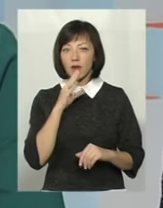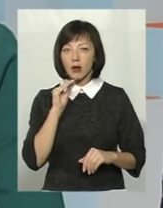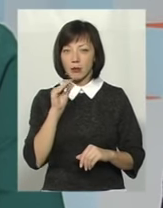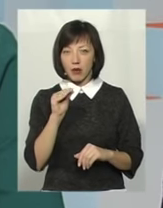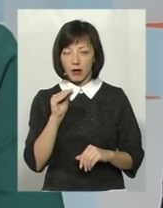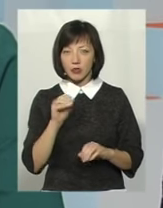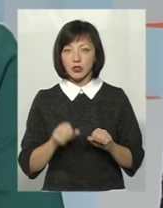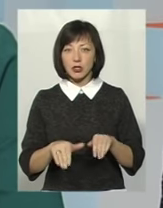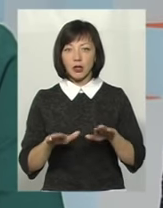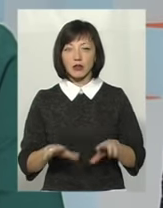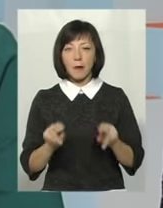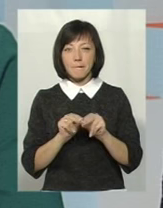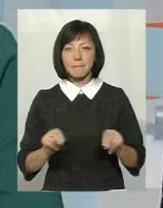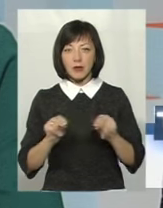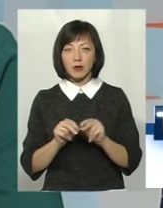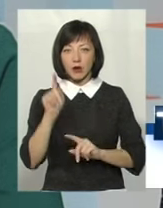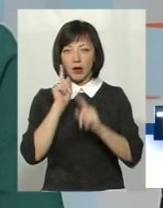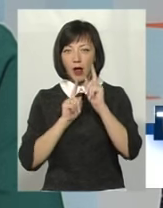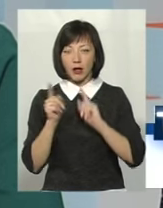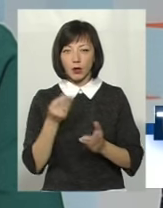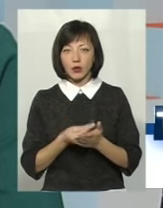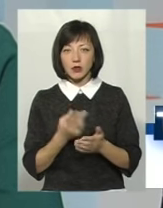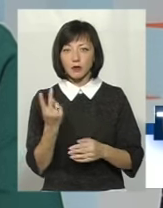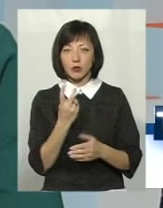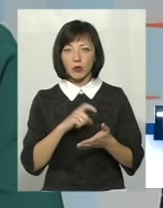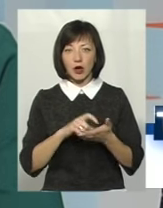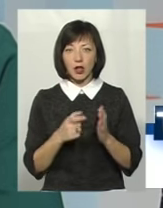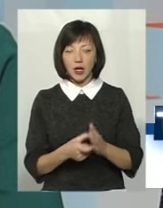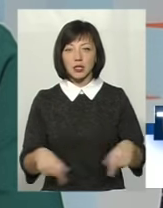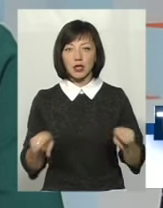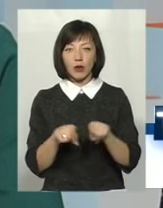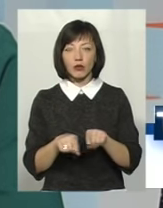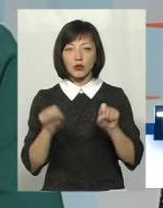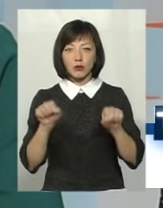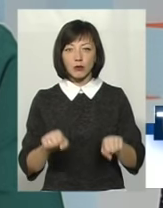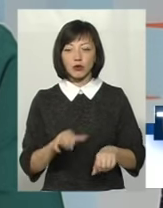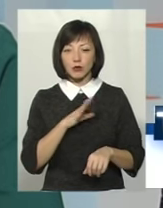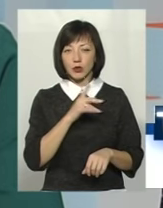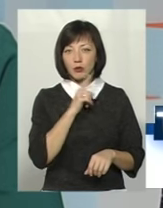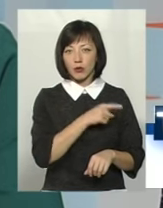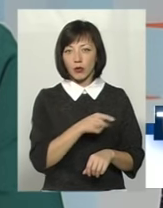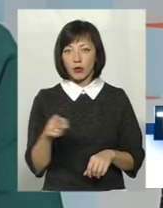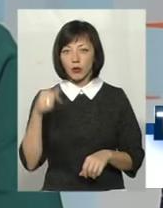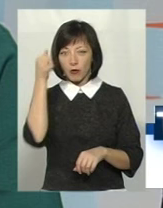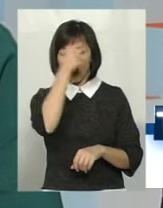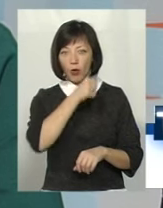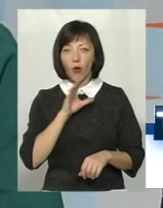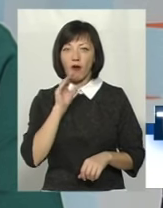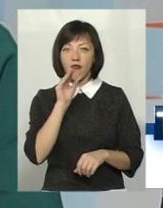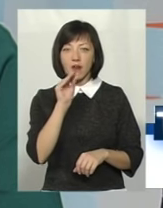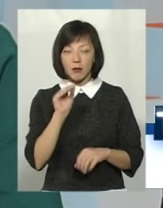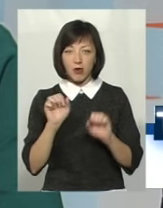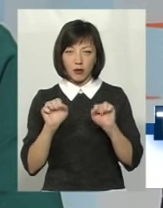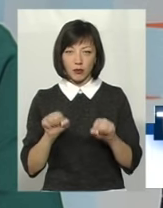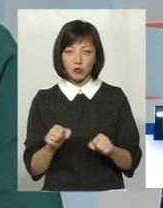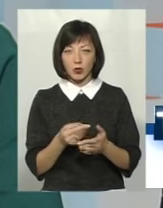За рішенням педагогічної ради оцінювання у другому класі також протягом року може бути вербальним. І